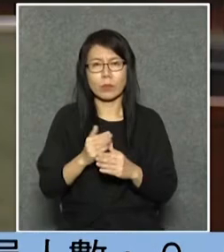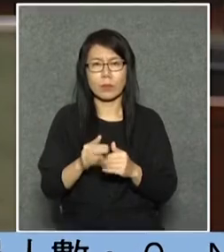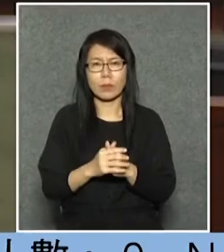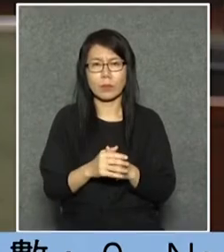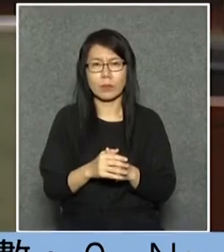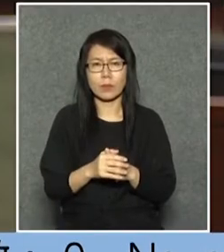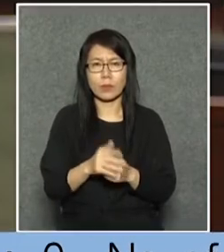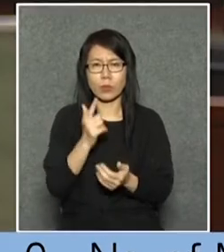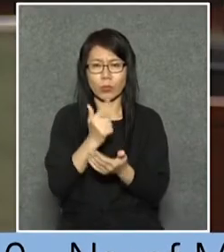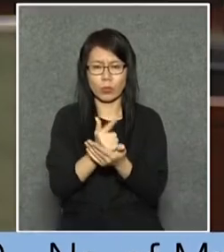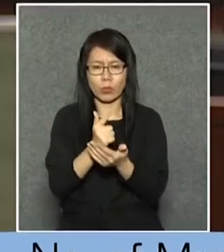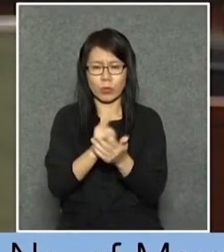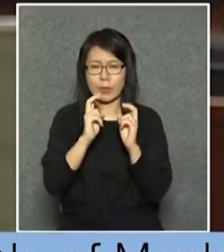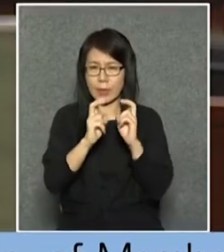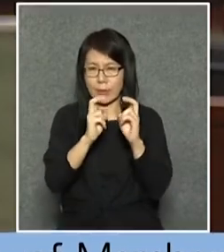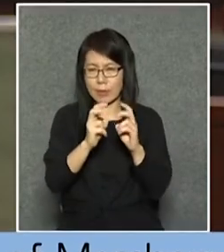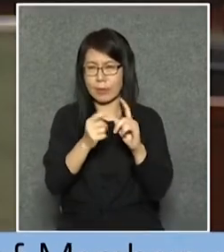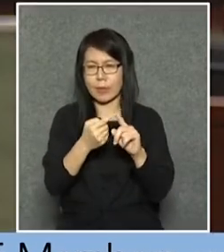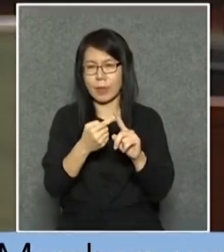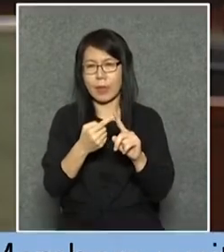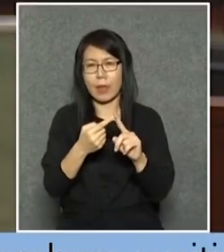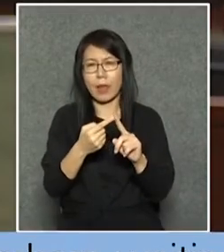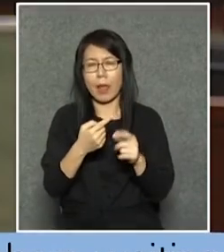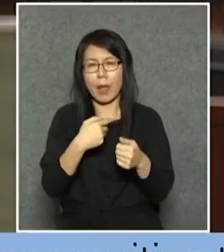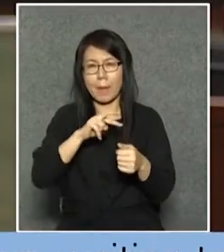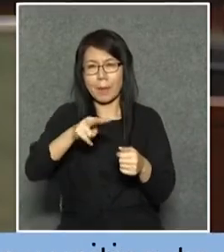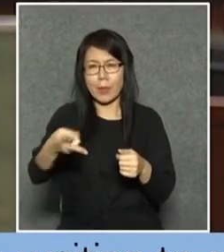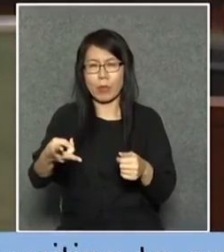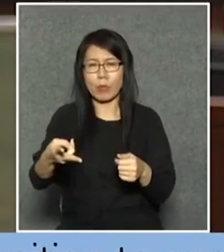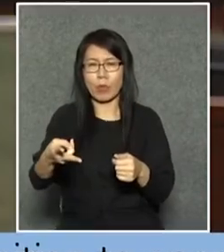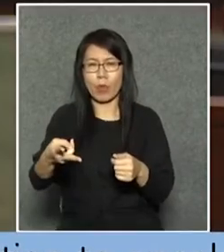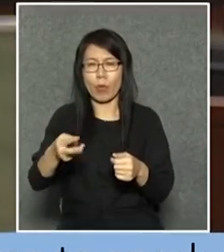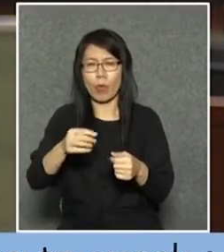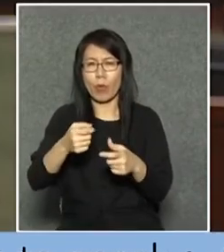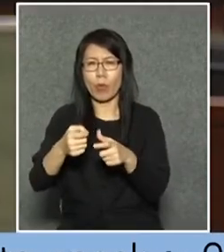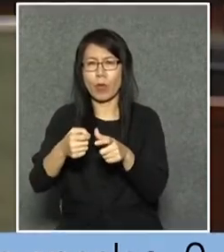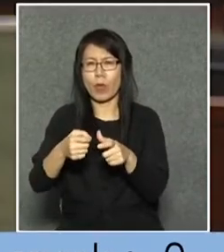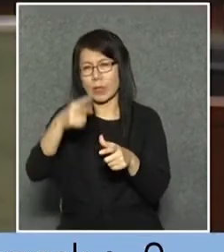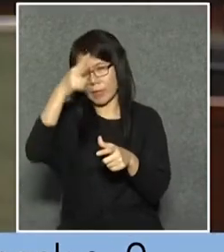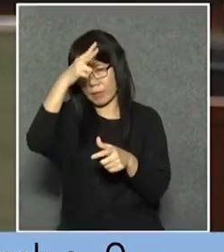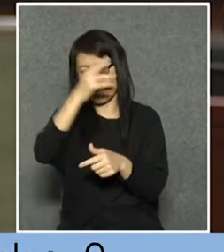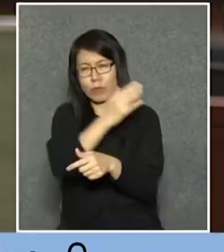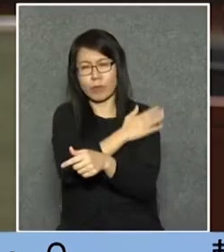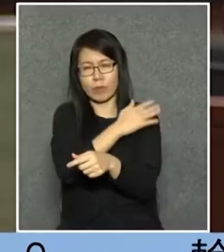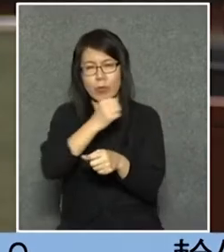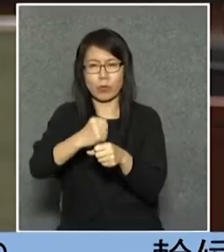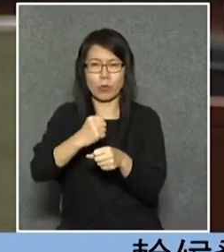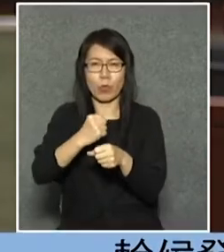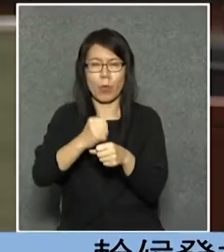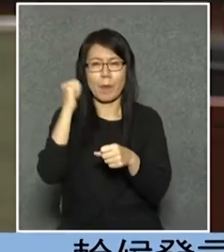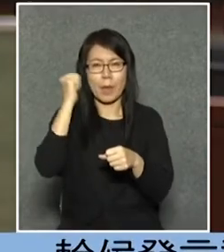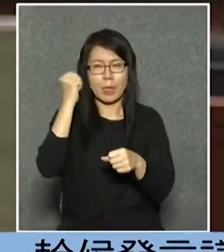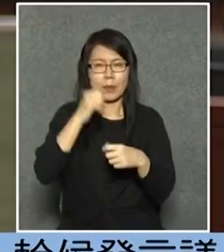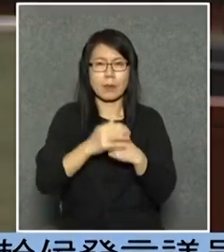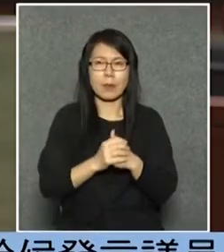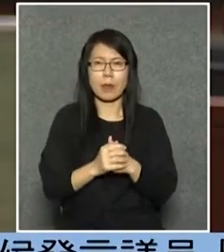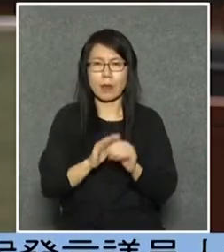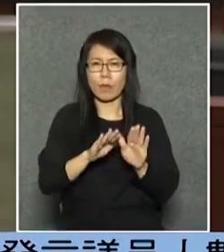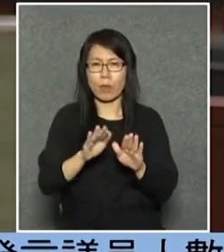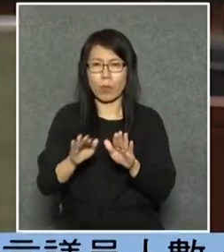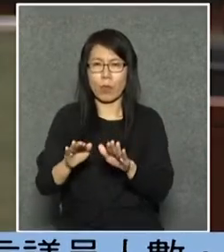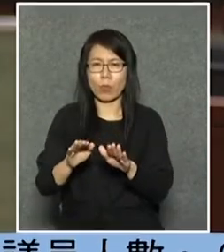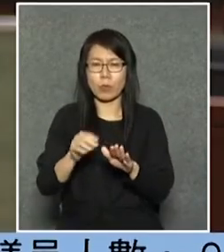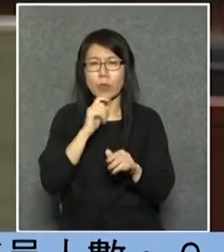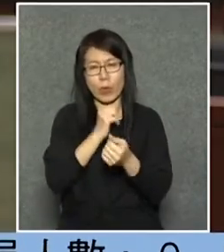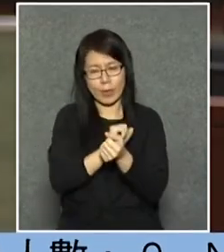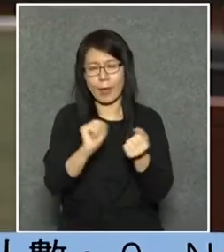我們主要的鐵路是變成公有化即是去運作的時候我們的巴士的服務就會迎刃